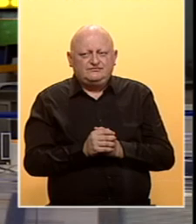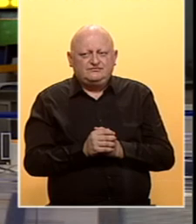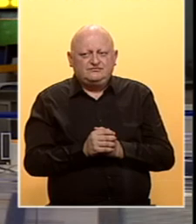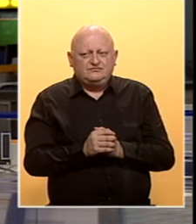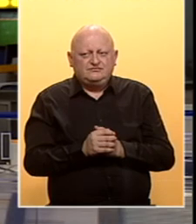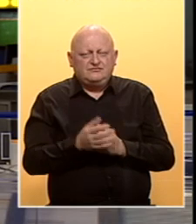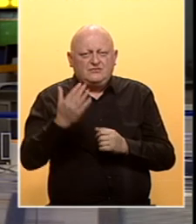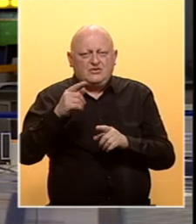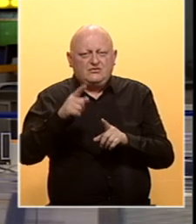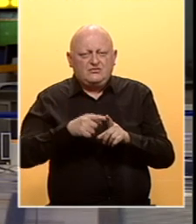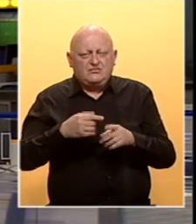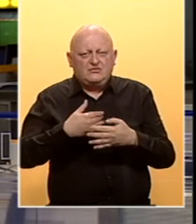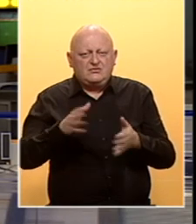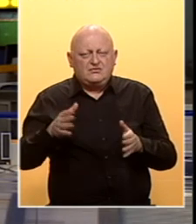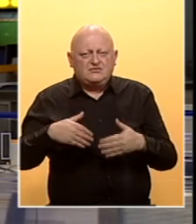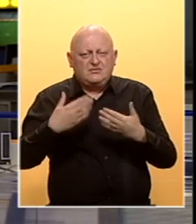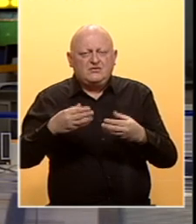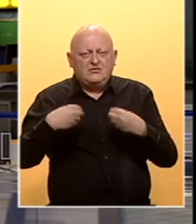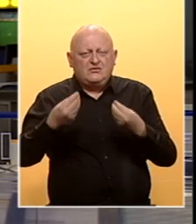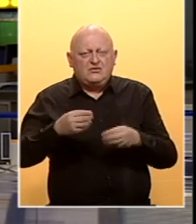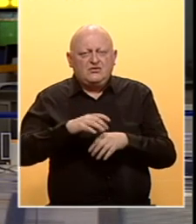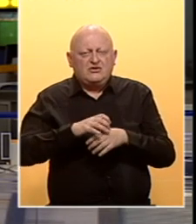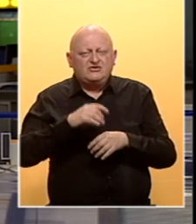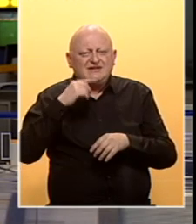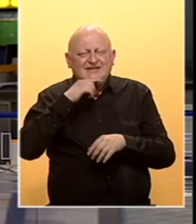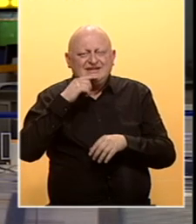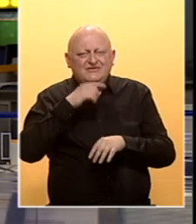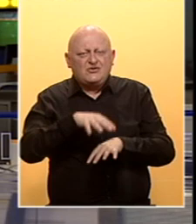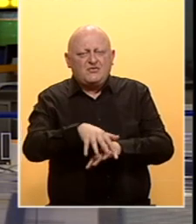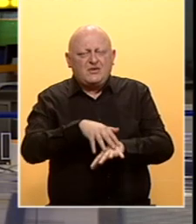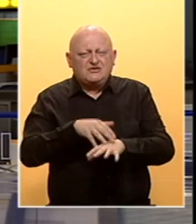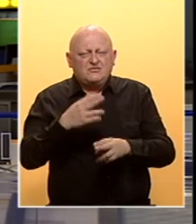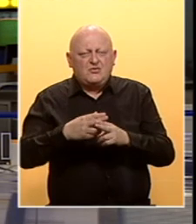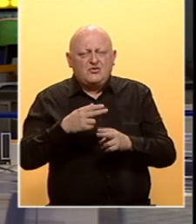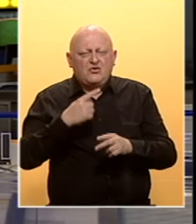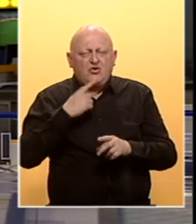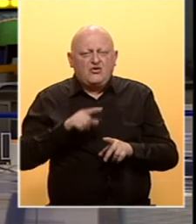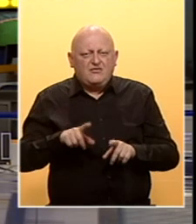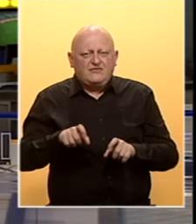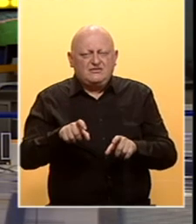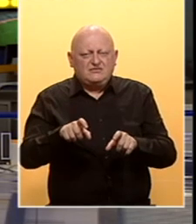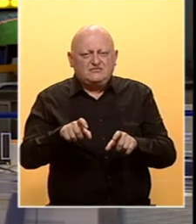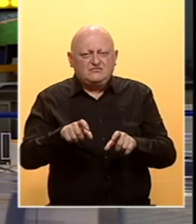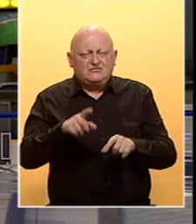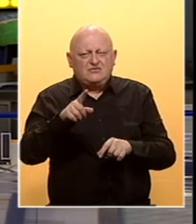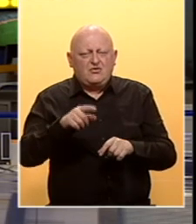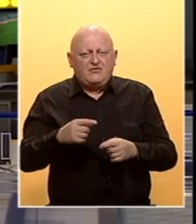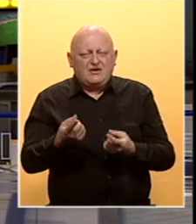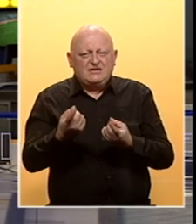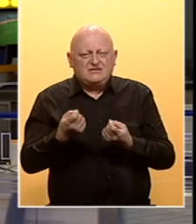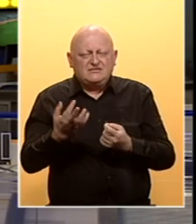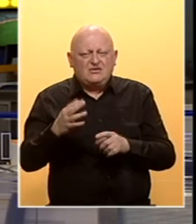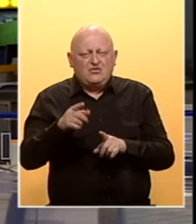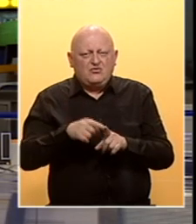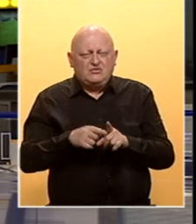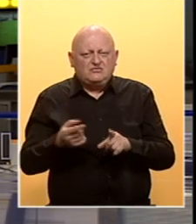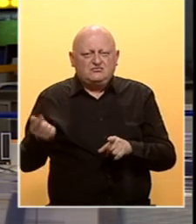Proteklih mjeseci u javnosti je plasirana priča o liječenju krvnom plazmom u boljelih pacijenata od COVID-19. Ova inicijativa prije nekoliko